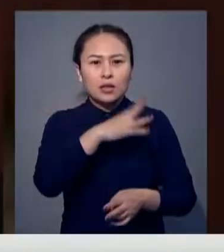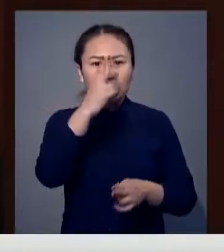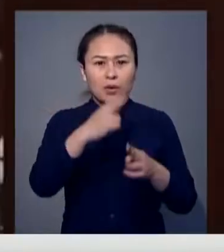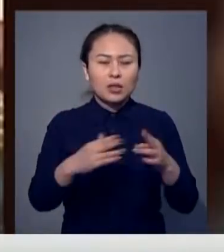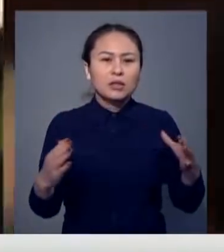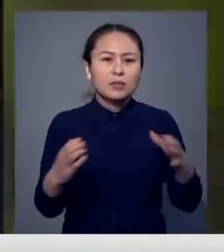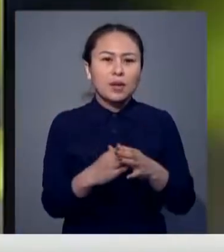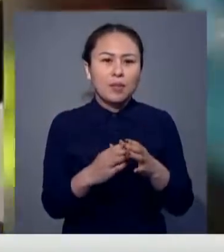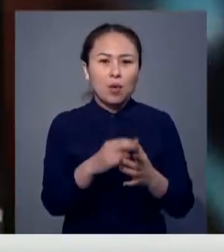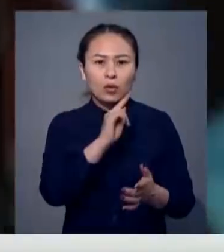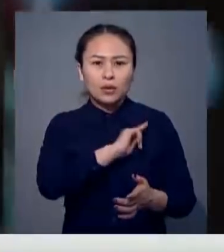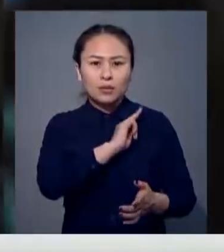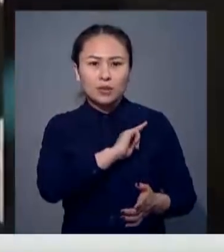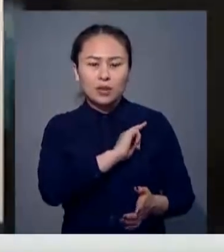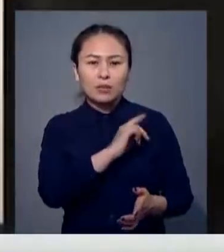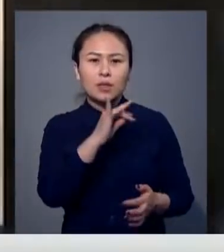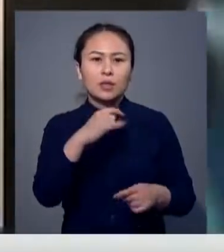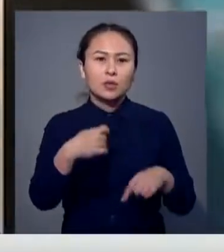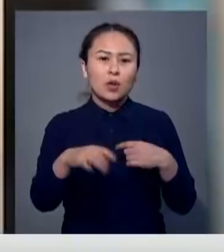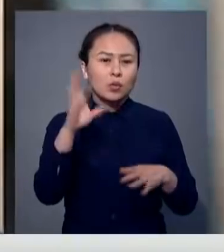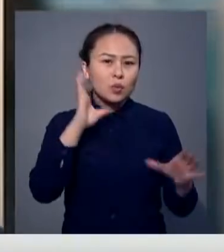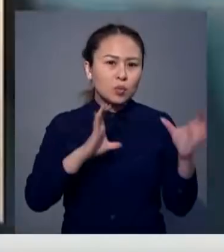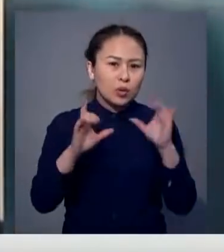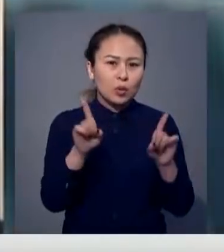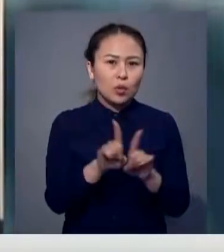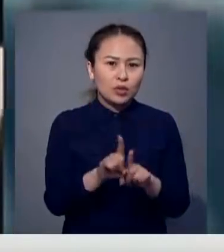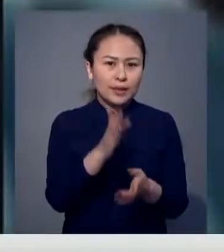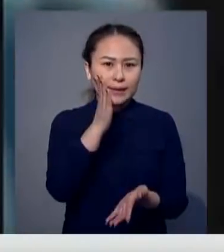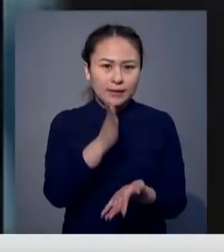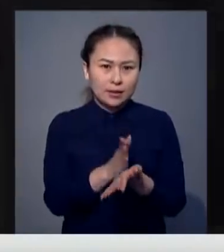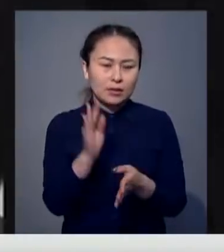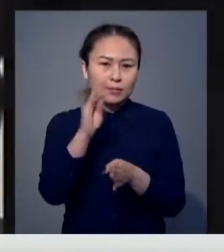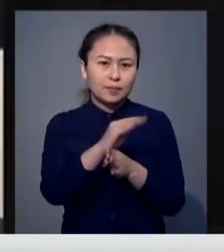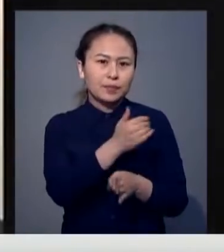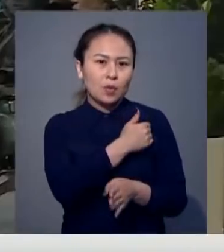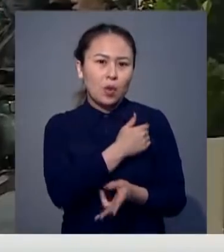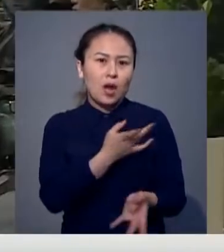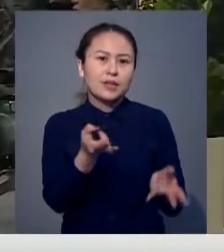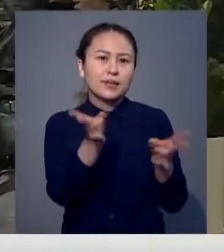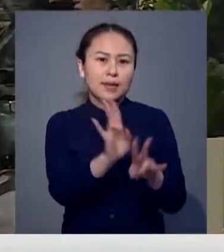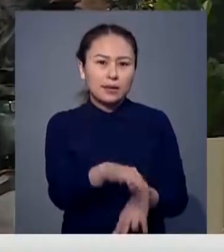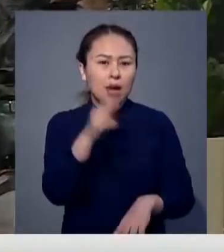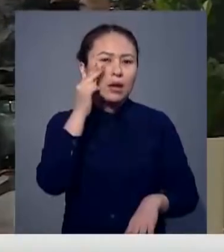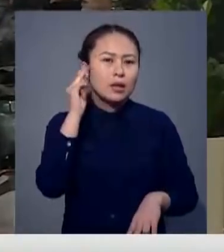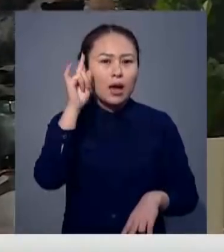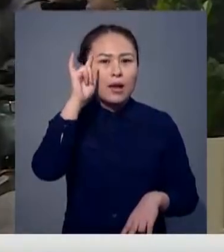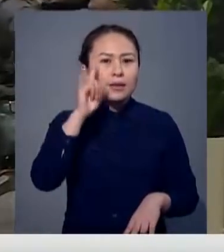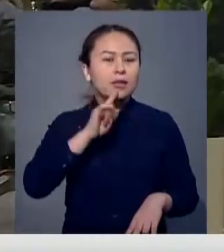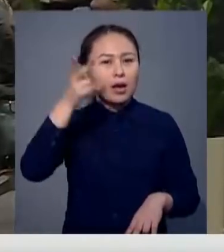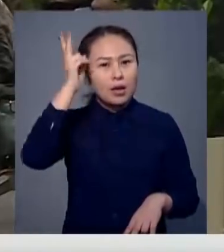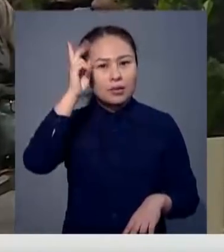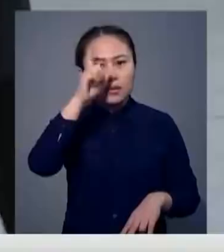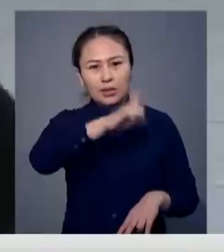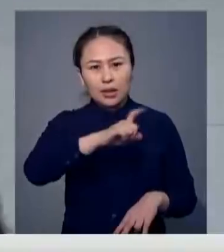олардың ішінде дипломатиялық өкілді қызметкелерімені студенттер бар, осы елде қалуға ниет білдірген. Қытайдағы Қазақстан